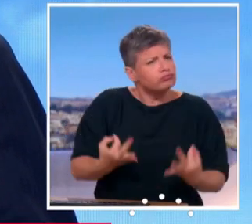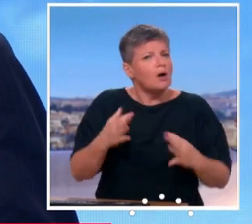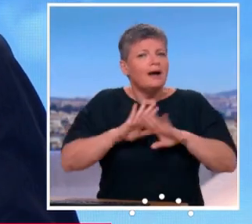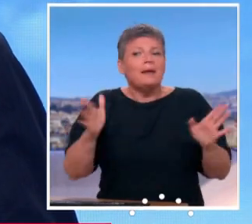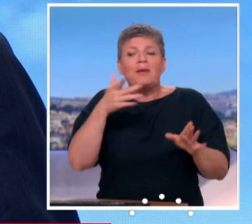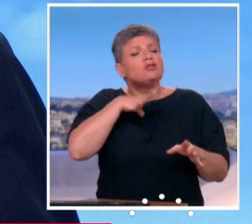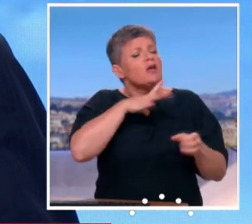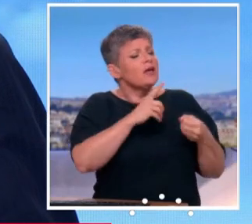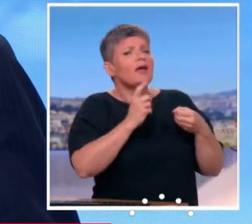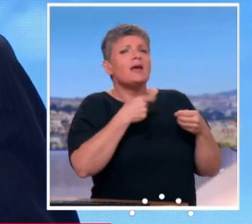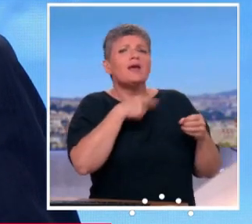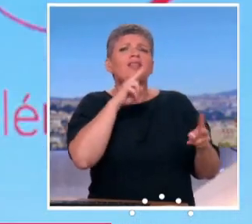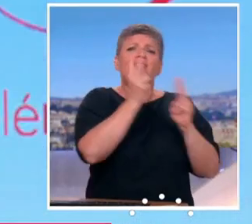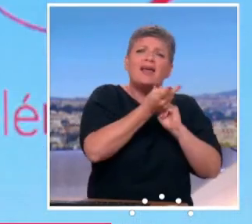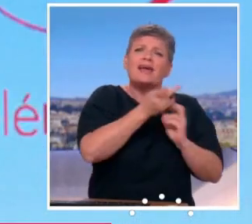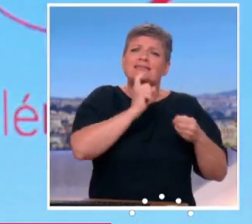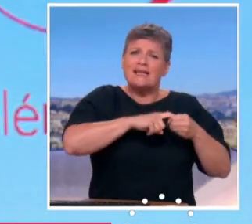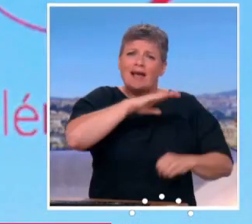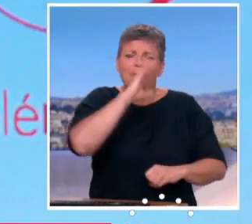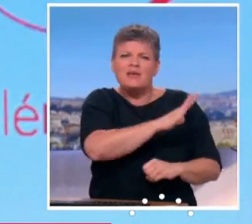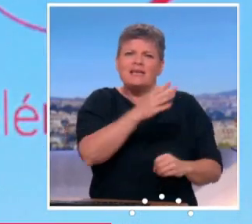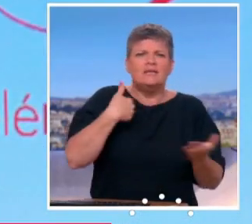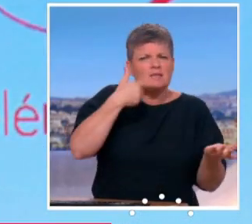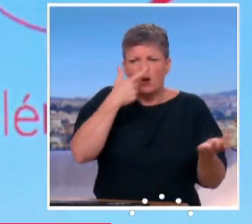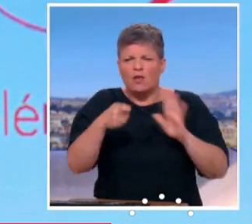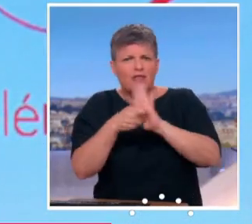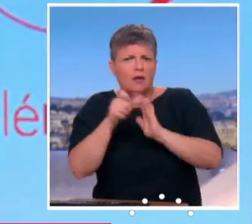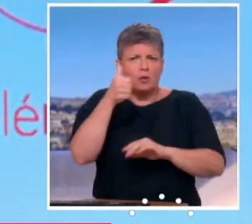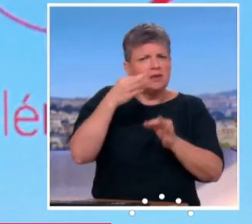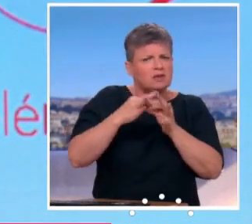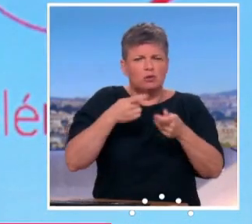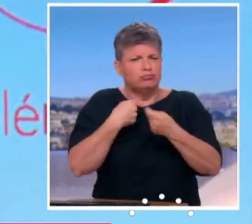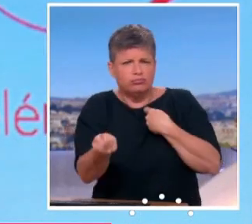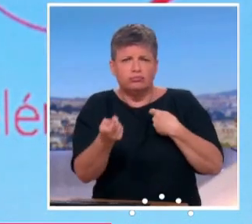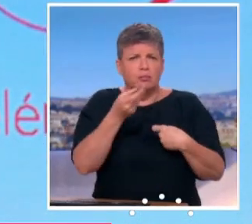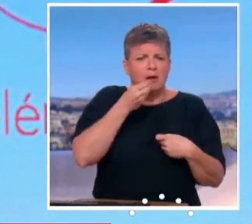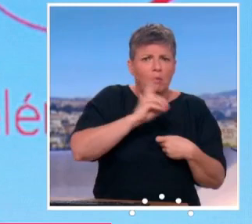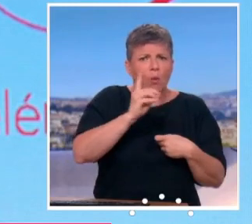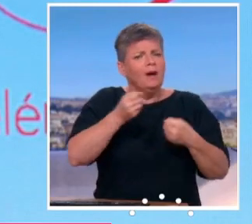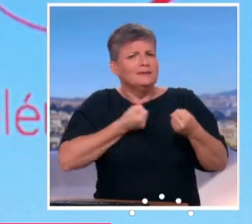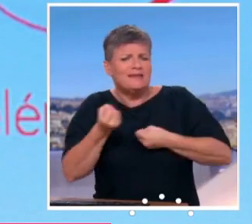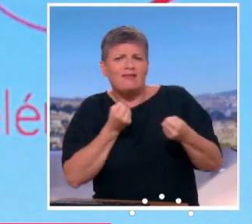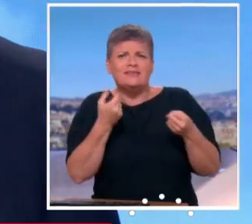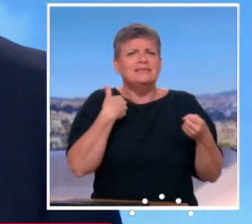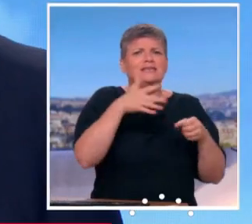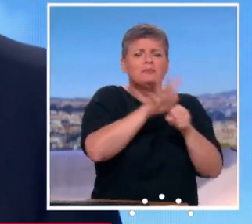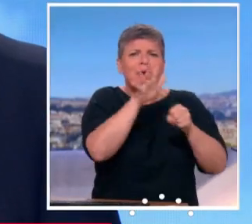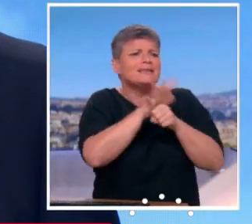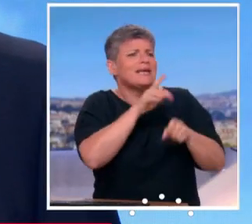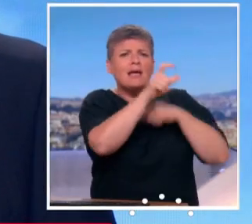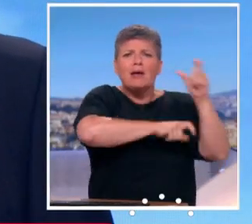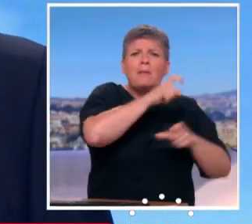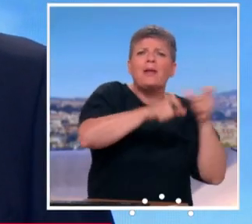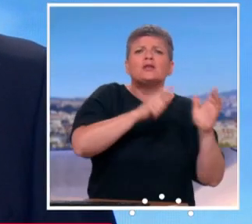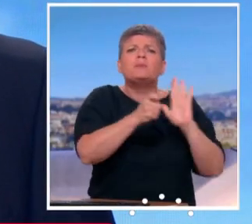qui travaillent dans ces secteurs dire que ce n'était pas une bonne date ce 1er septembre alors que leurs services connaissent des sous-effectifs pendant les vacances et qu